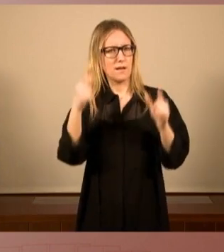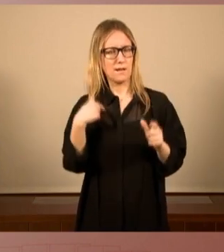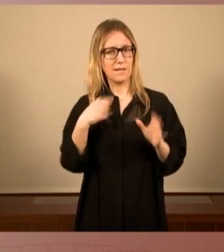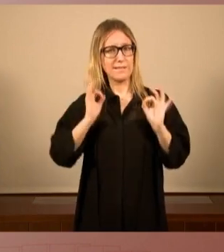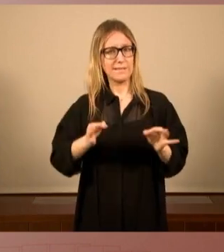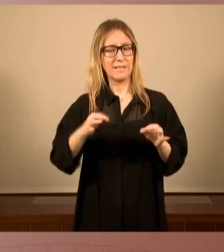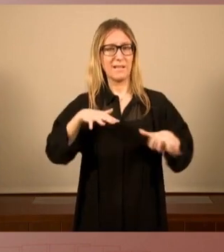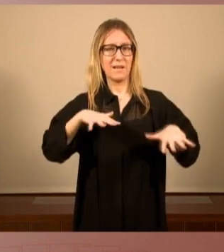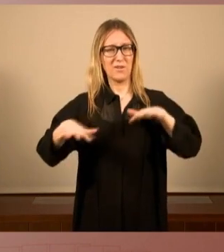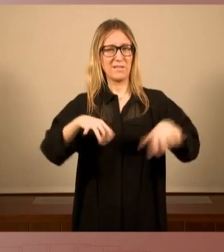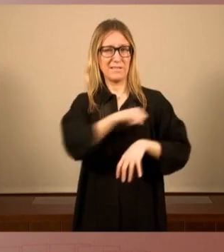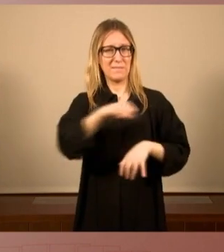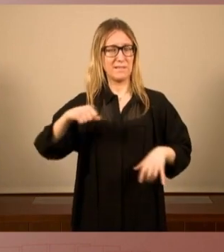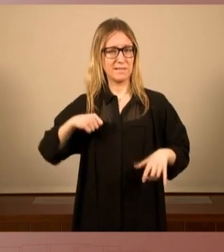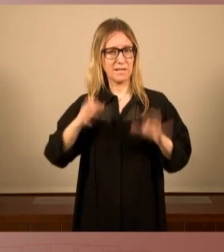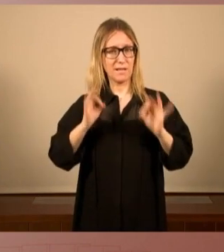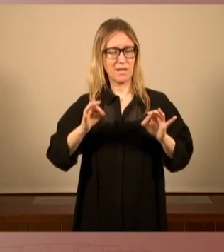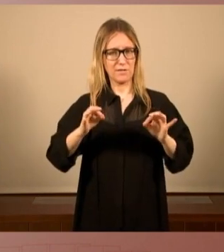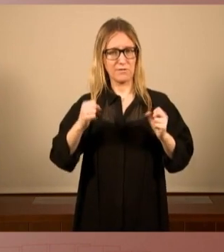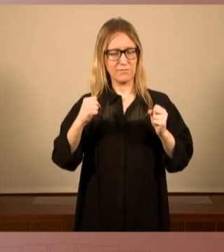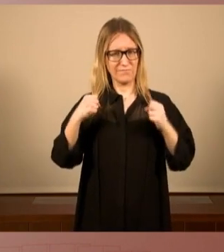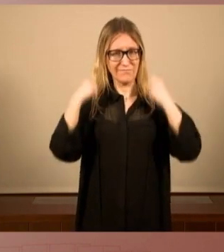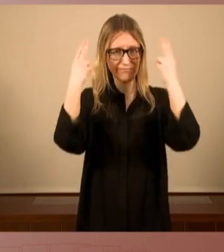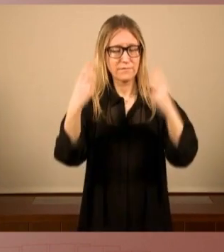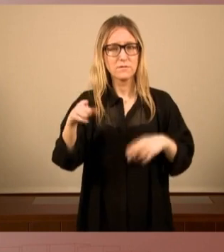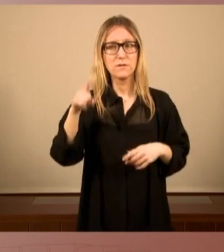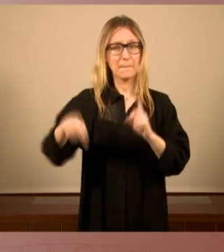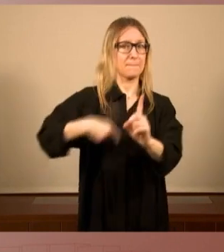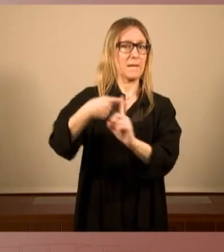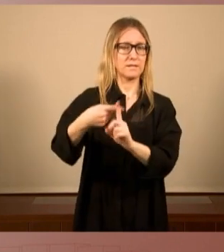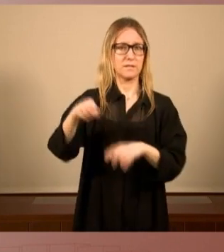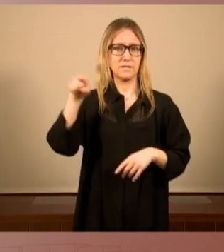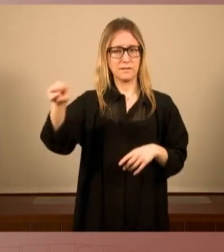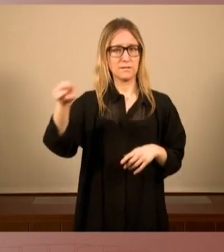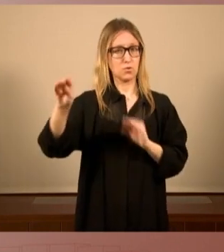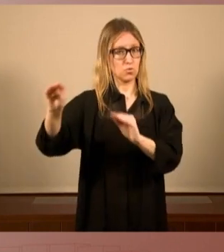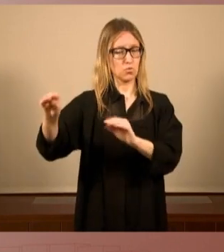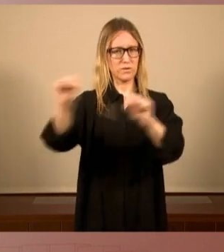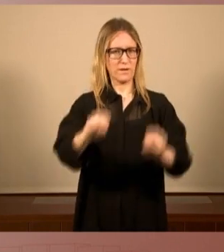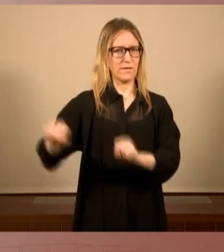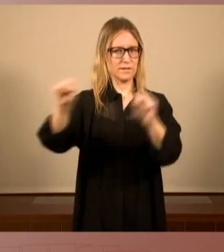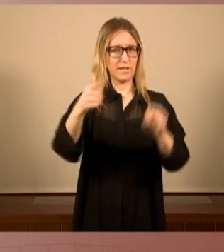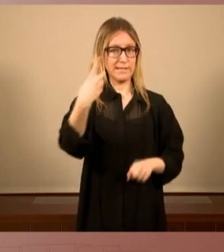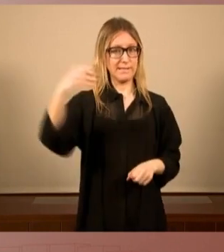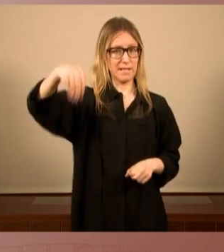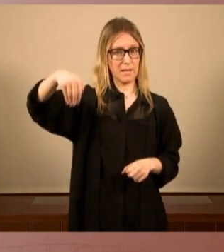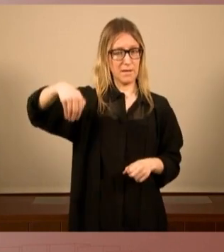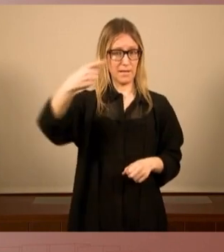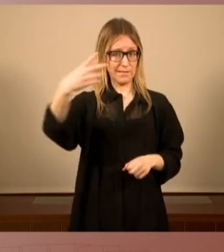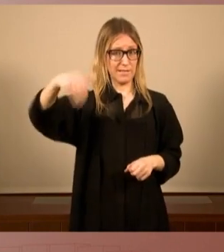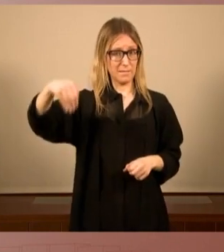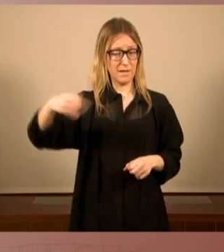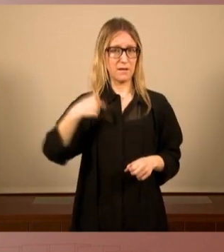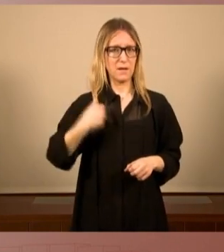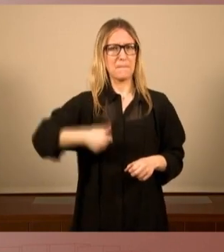l'independentisme sumada a la impugnació que ells van defensar té molta més